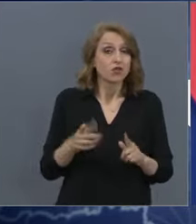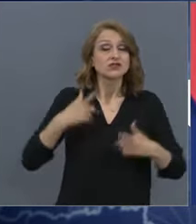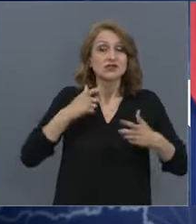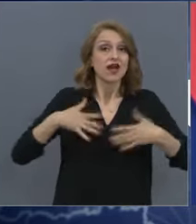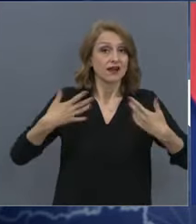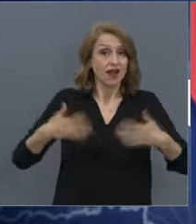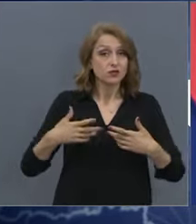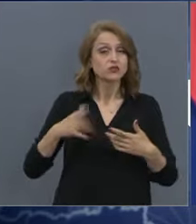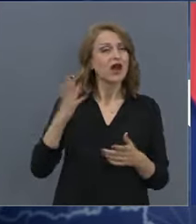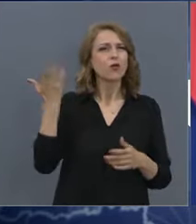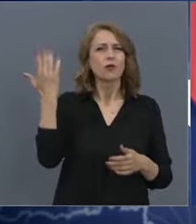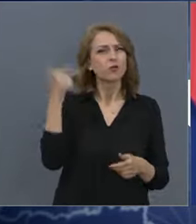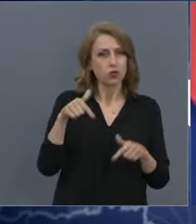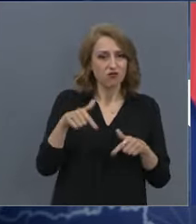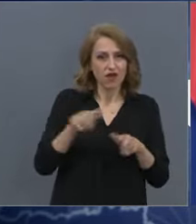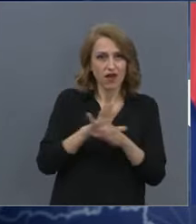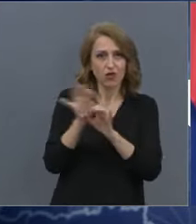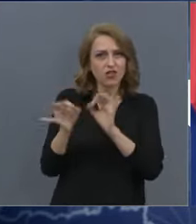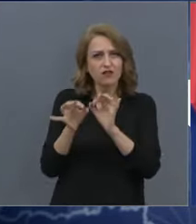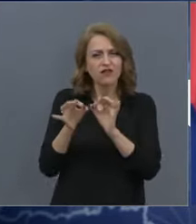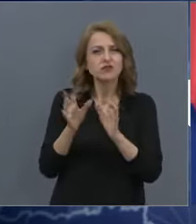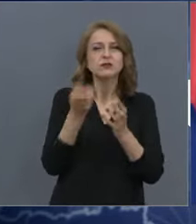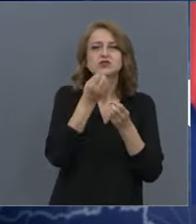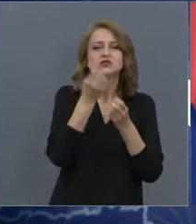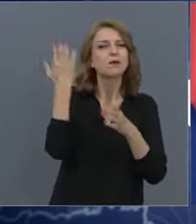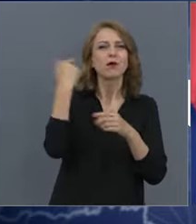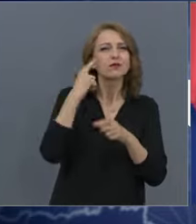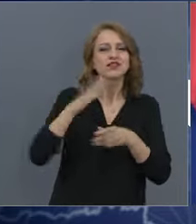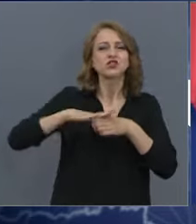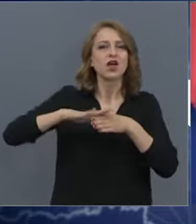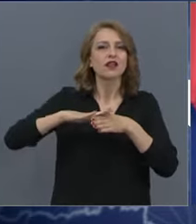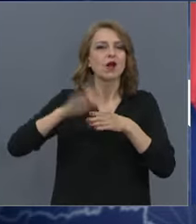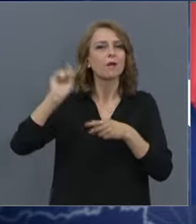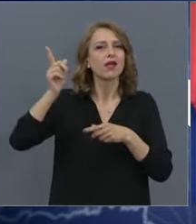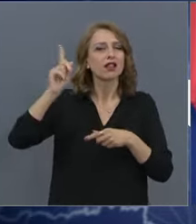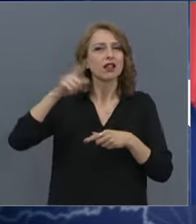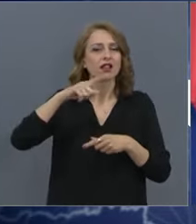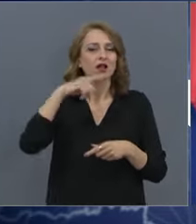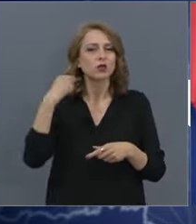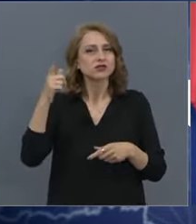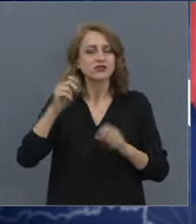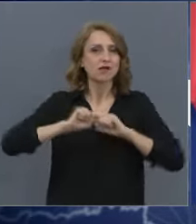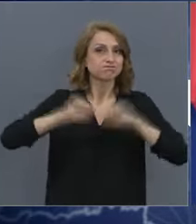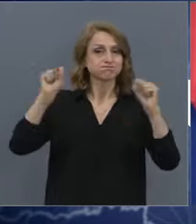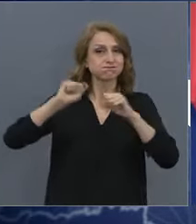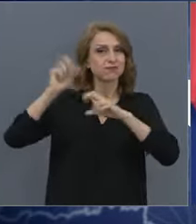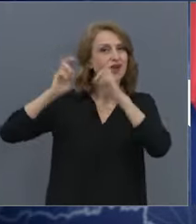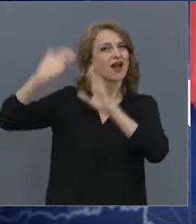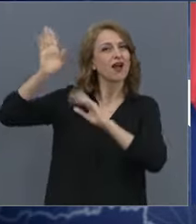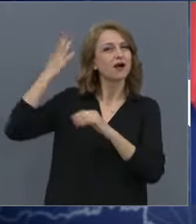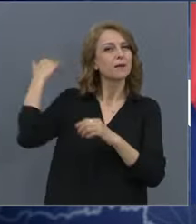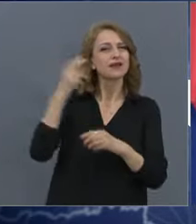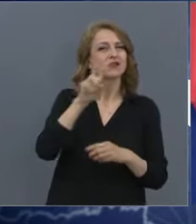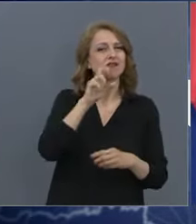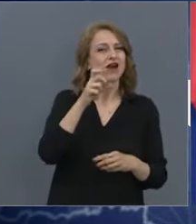ако беше преди 20-30 и колко години беше Чернобил, когато стана експлозия тези аварията в